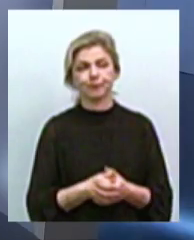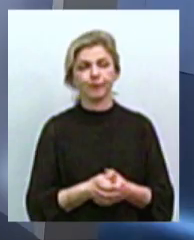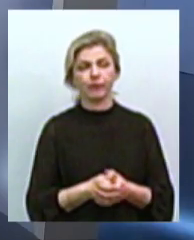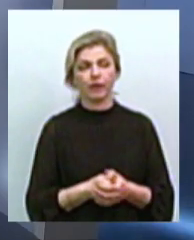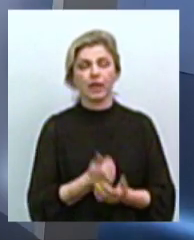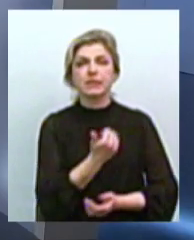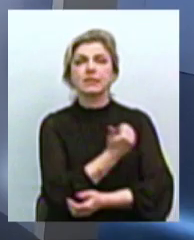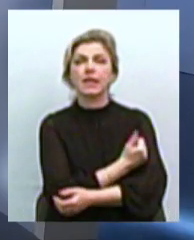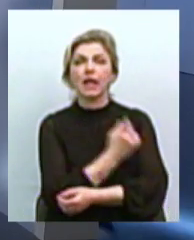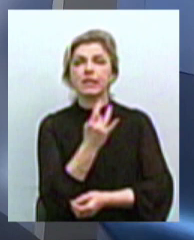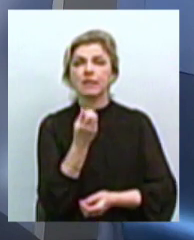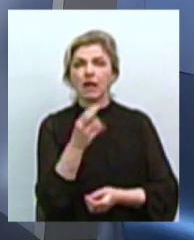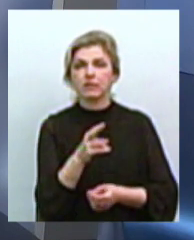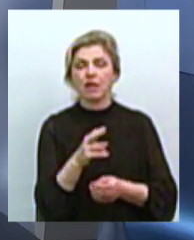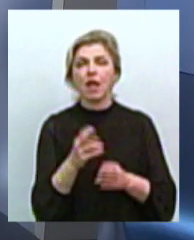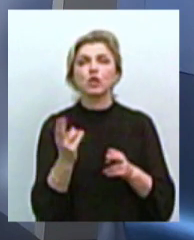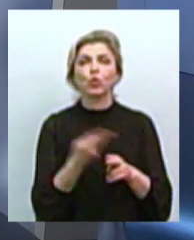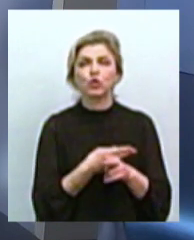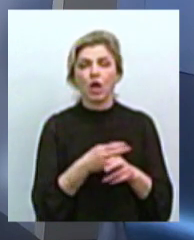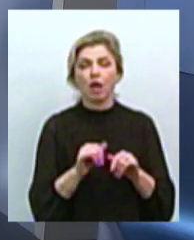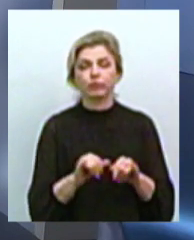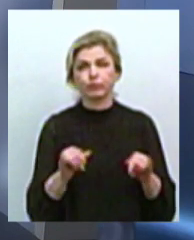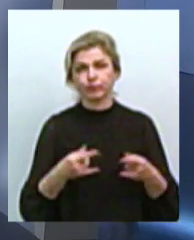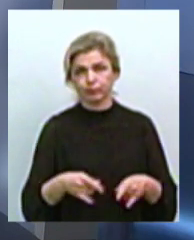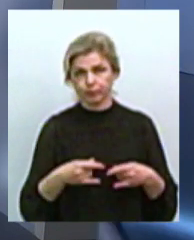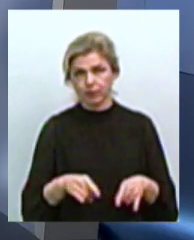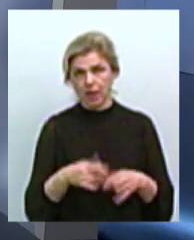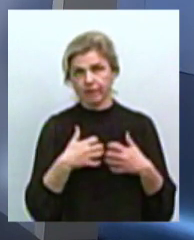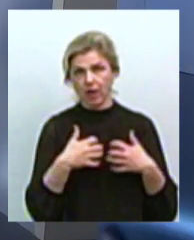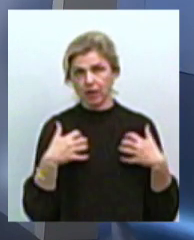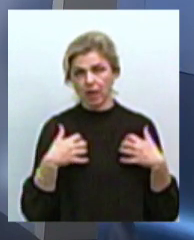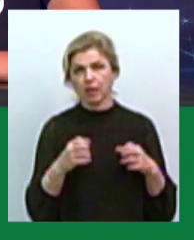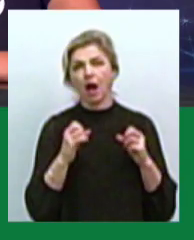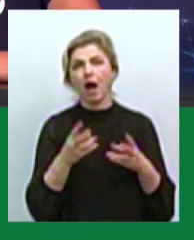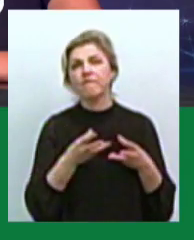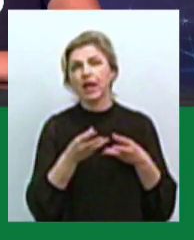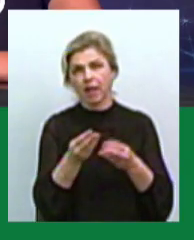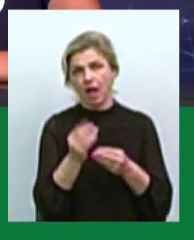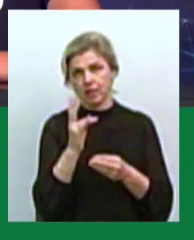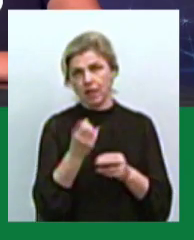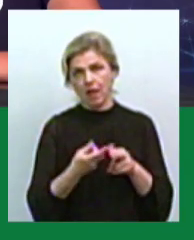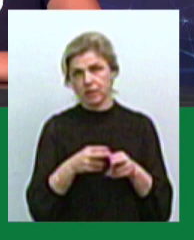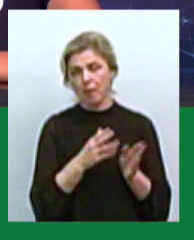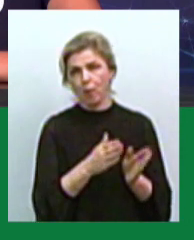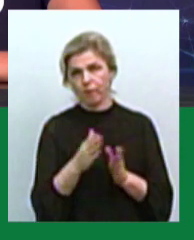Стерилізація виключає розмноження тварин. А як це впливає на їх поведінку? Чи не стають вони більш агресивними?